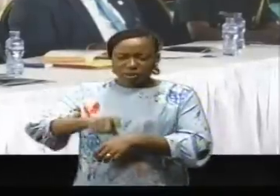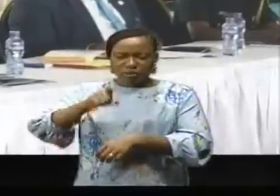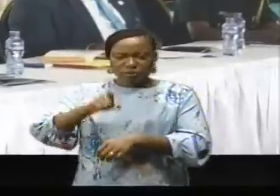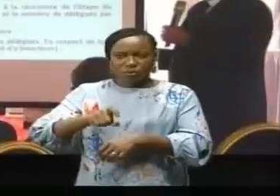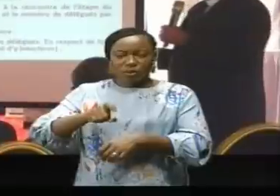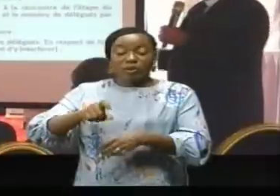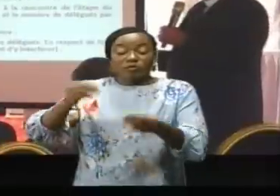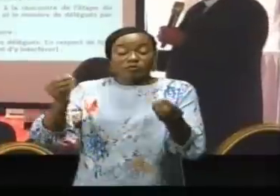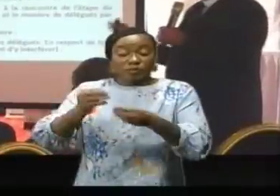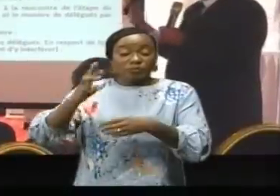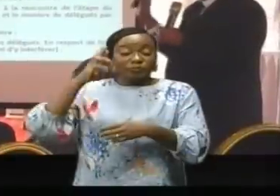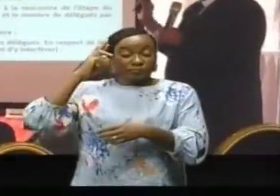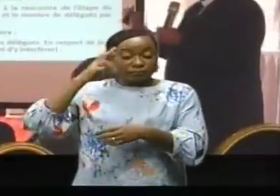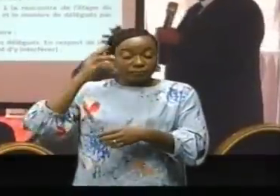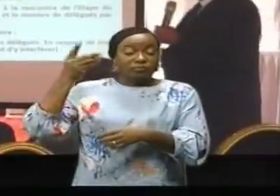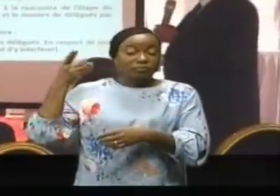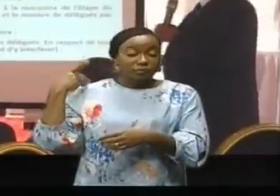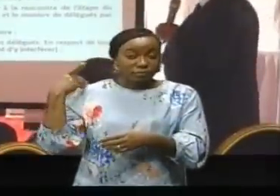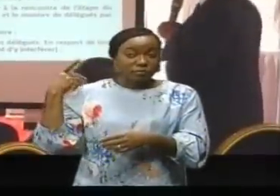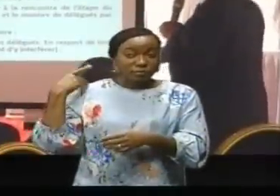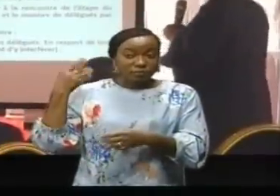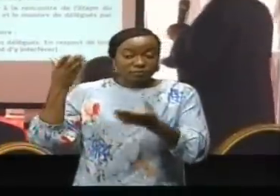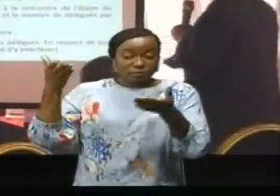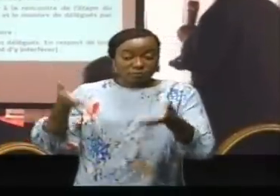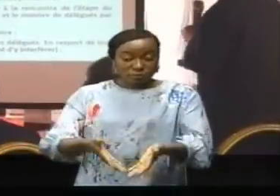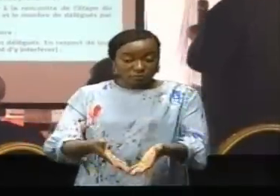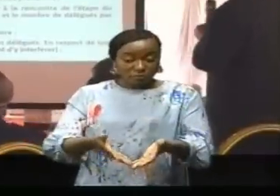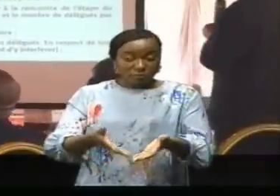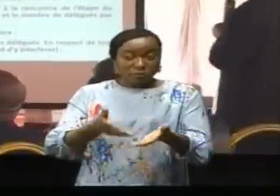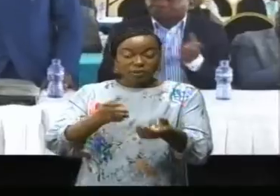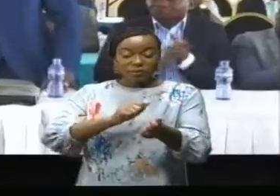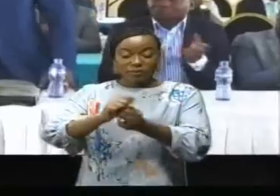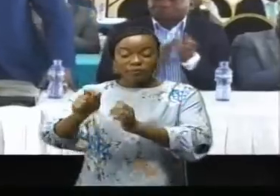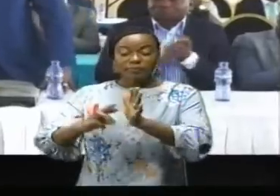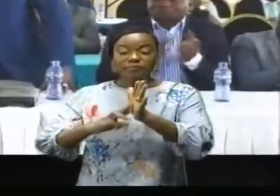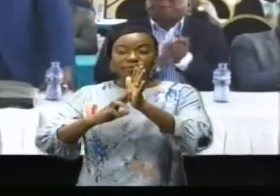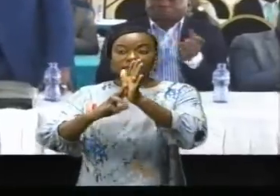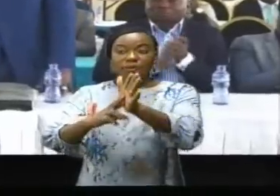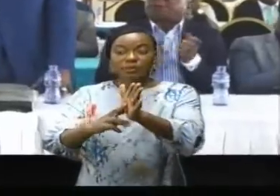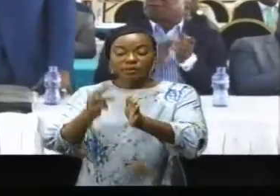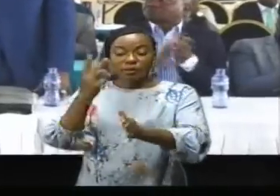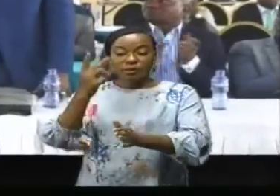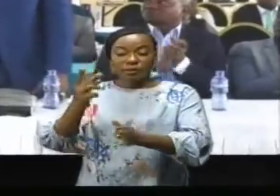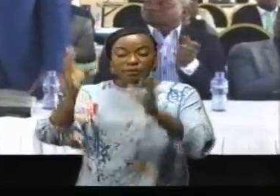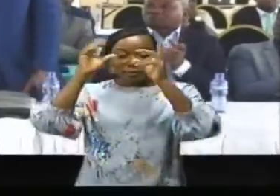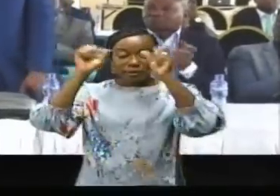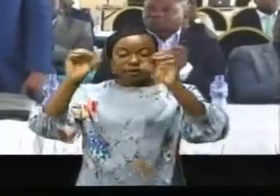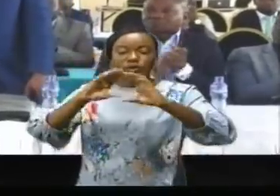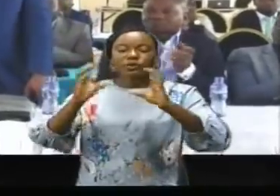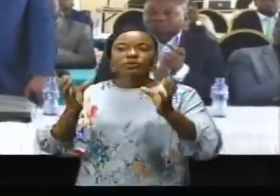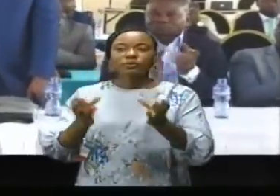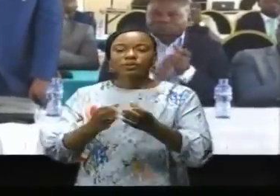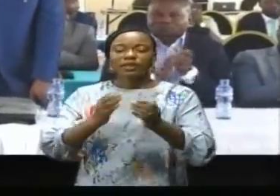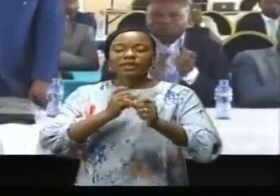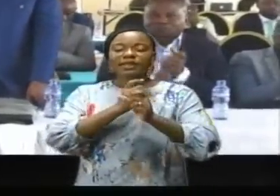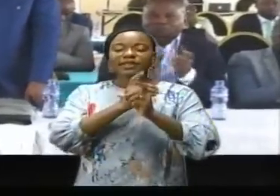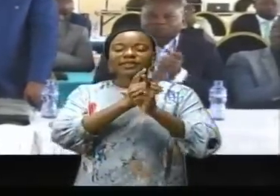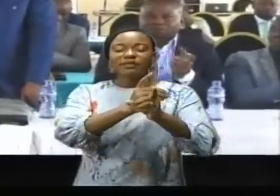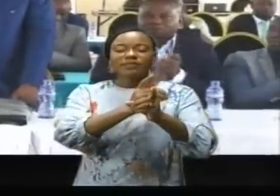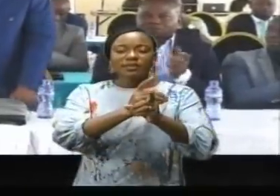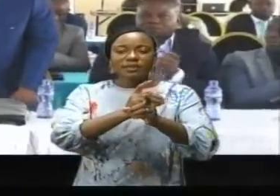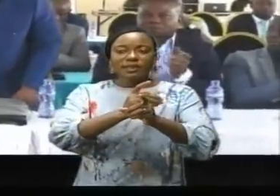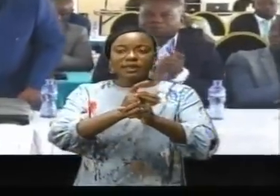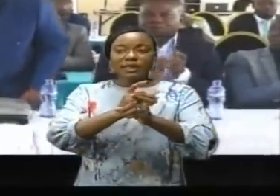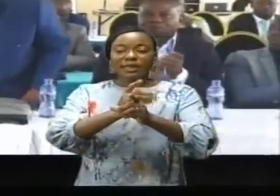l'interpellation des députés, ici représentés par les deux présidents des commissions Défense et Sécurité du